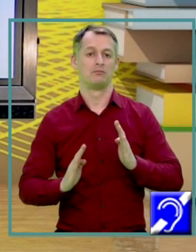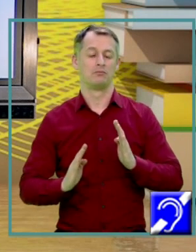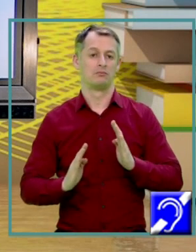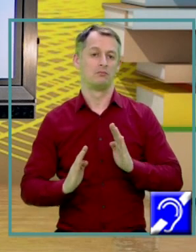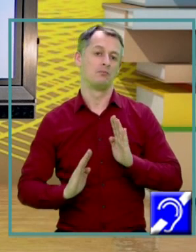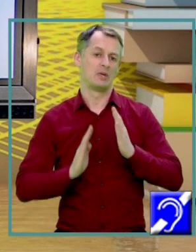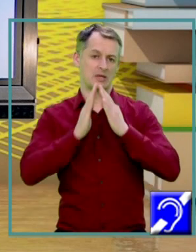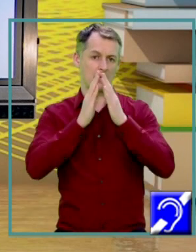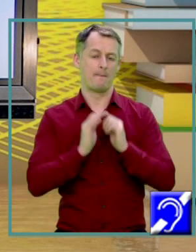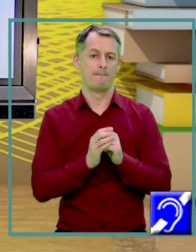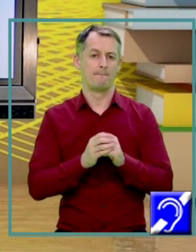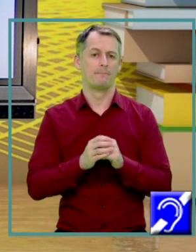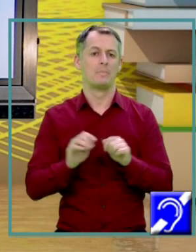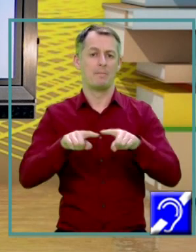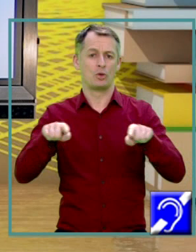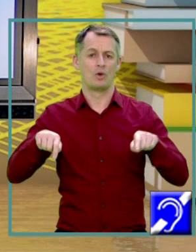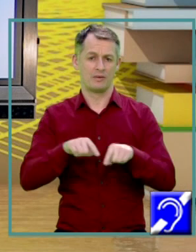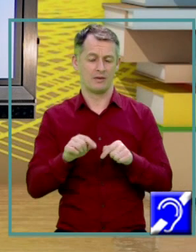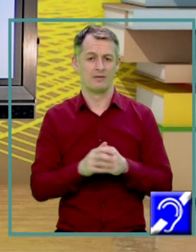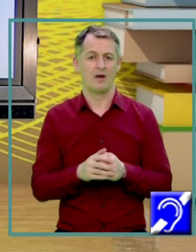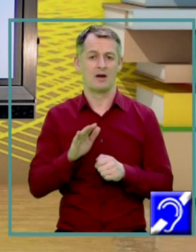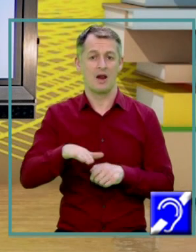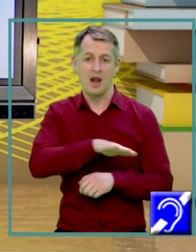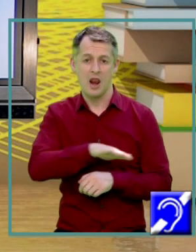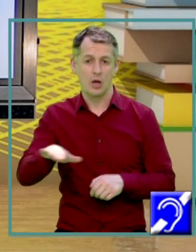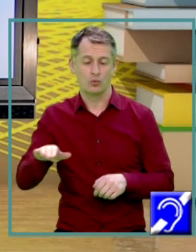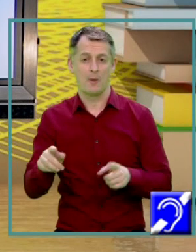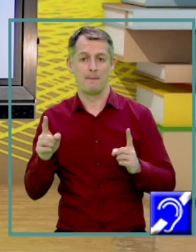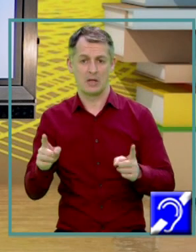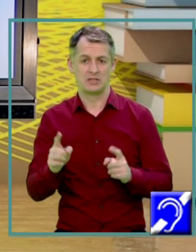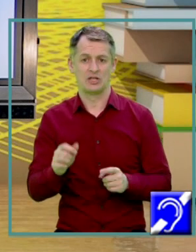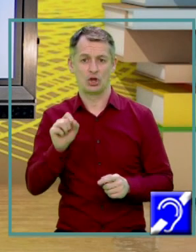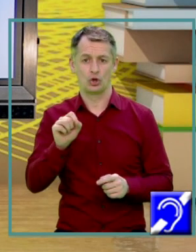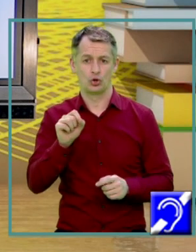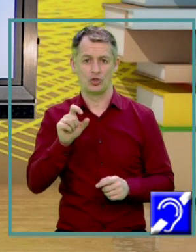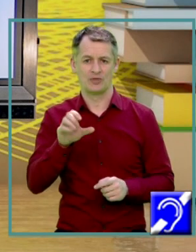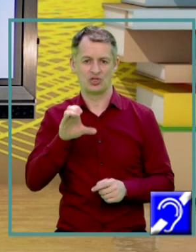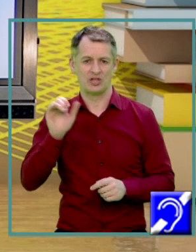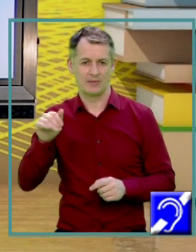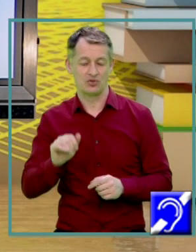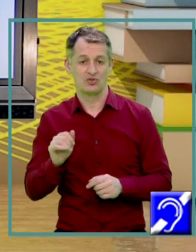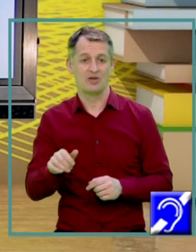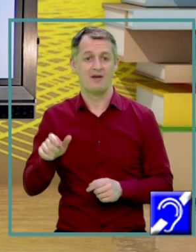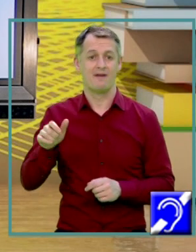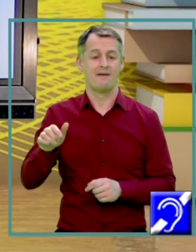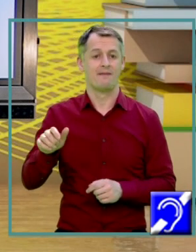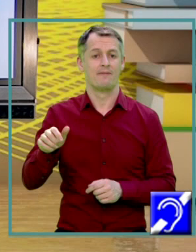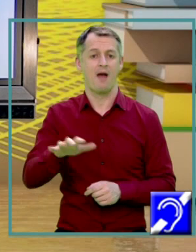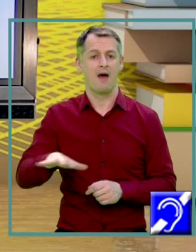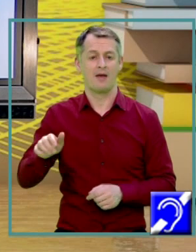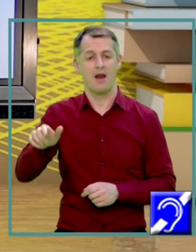aceasta latura bazei egală cu 12 cm Și area laterală egală cu 240